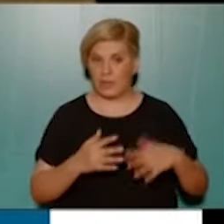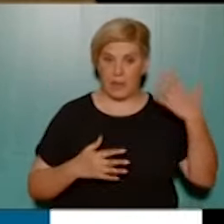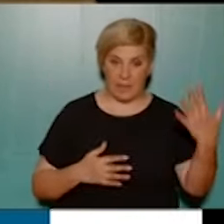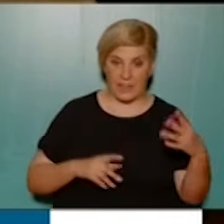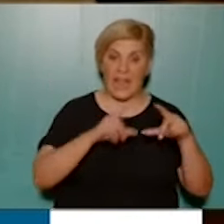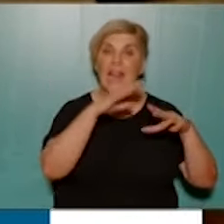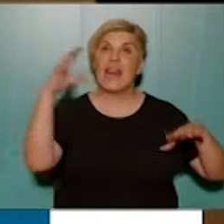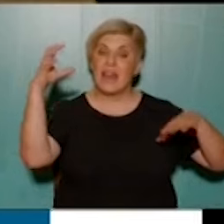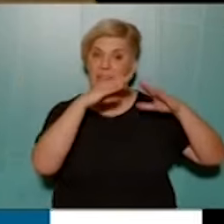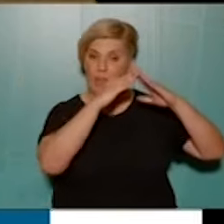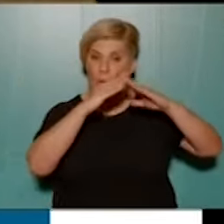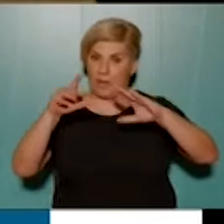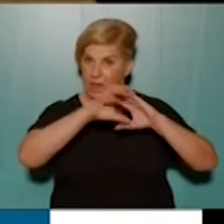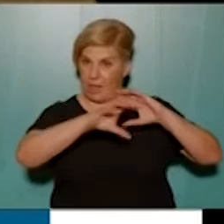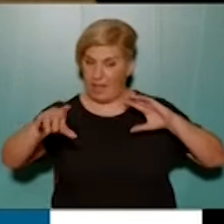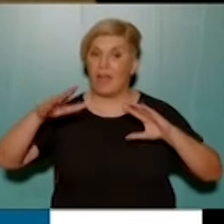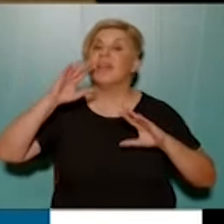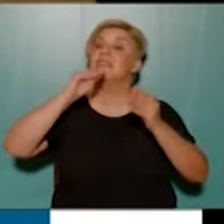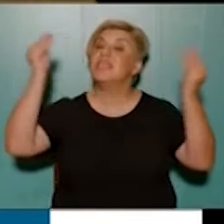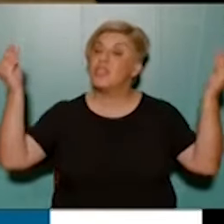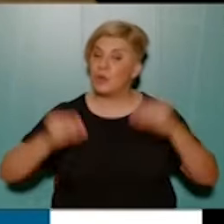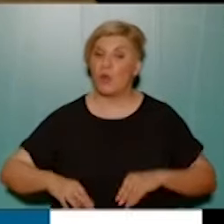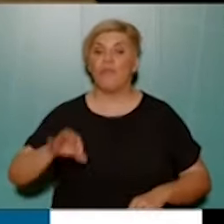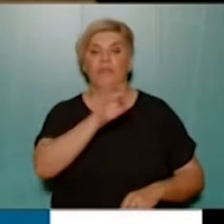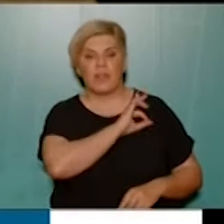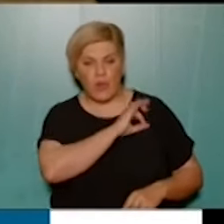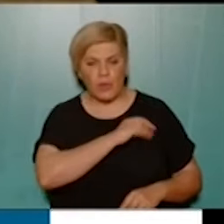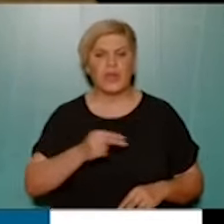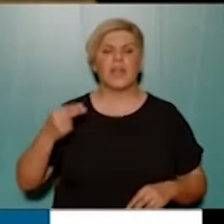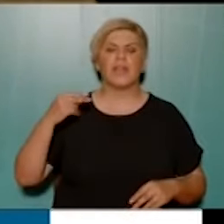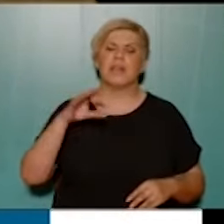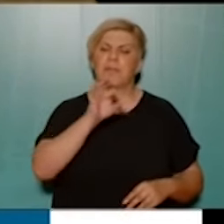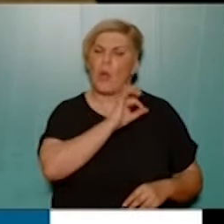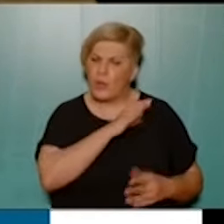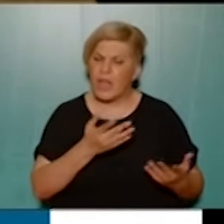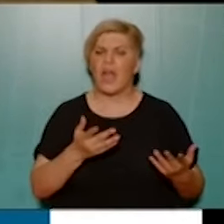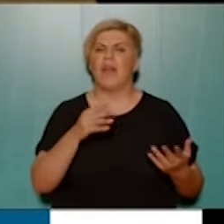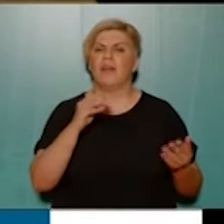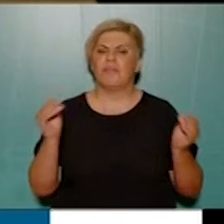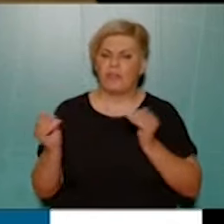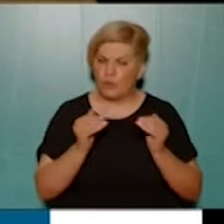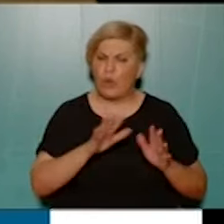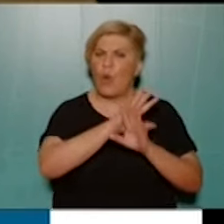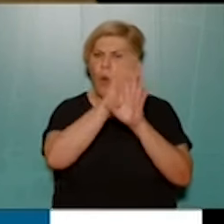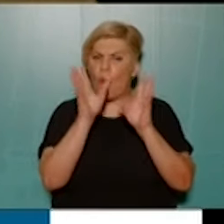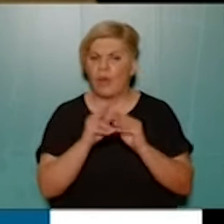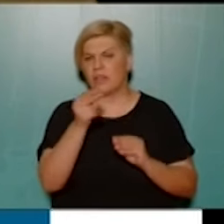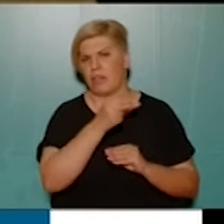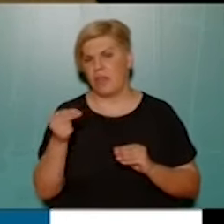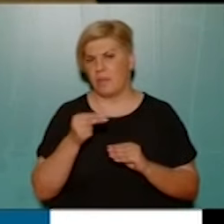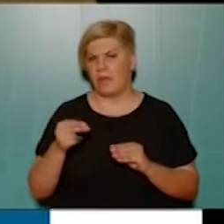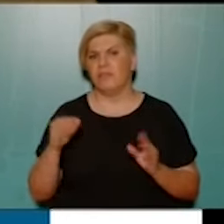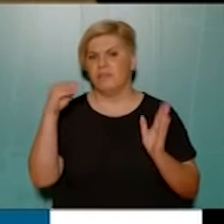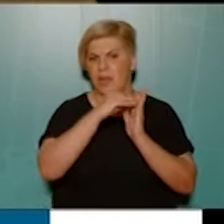λιώμενα, που θα πω μετά. Αφορά συνολικά βρεφονηπιακούς σταθμούς, νηπιαγωγία και αυτά όλα συνολικά τα ζητήματα